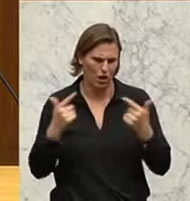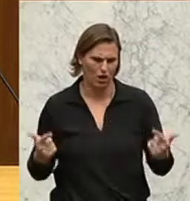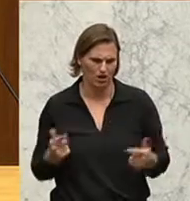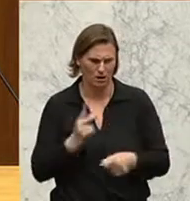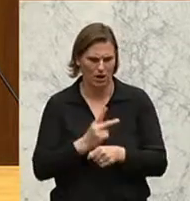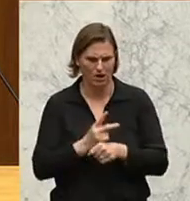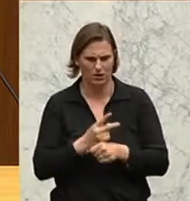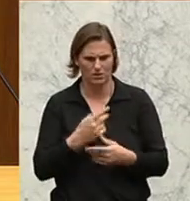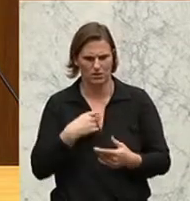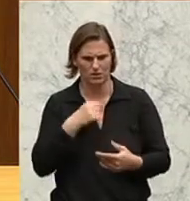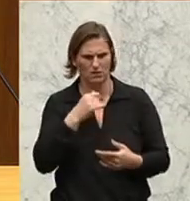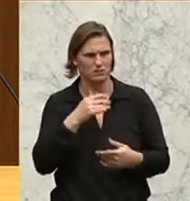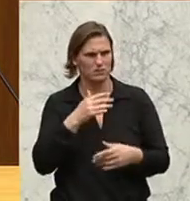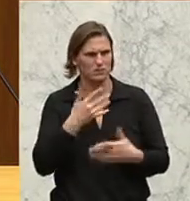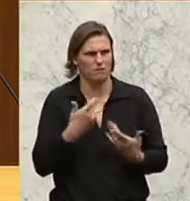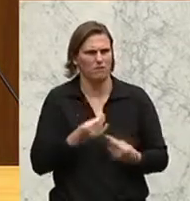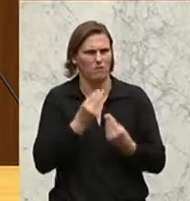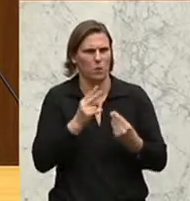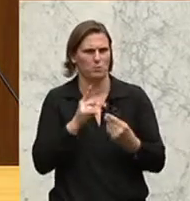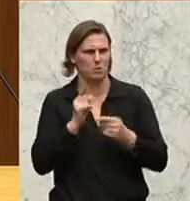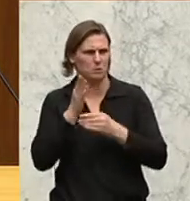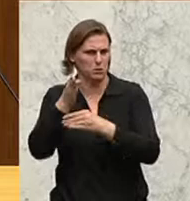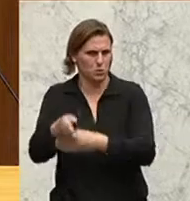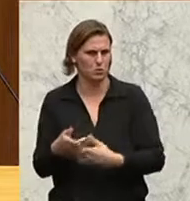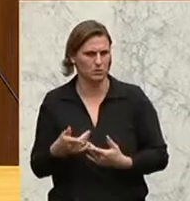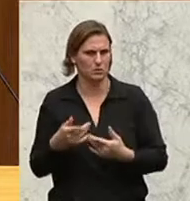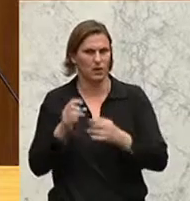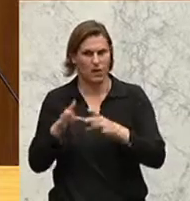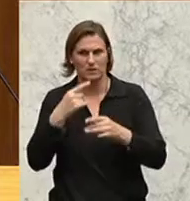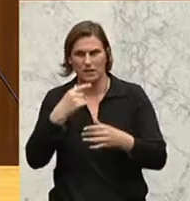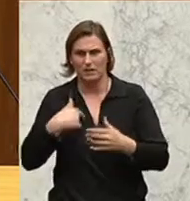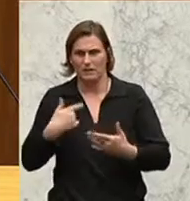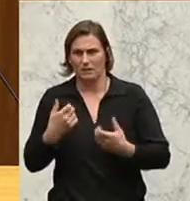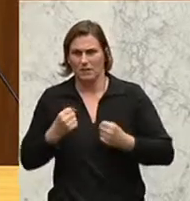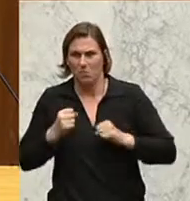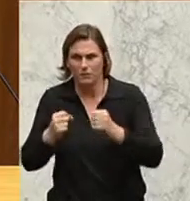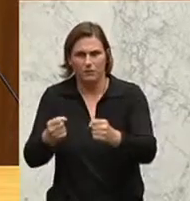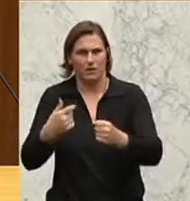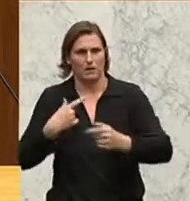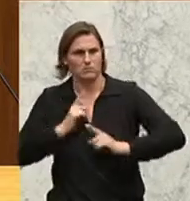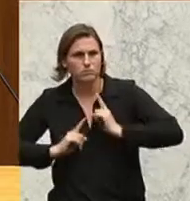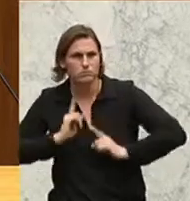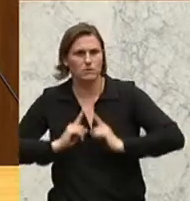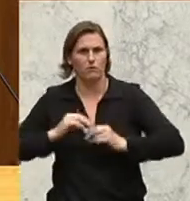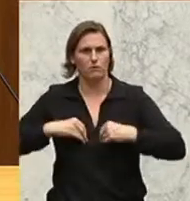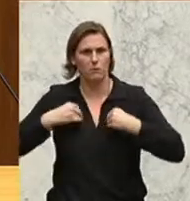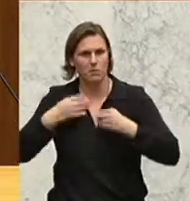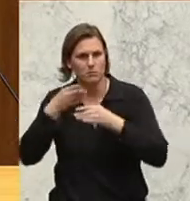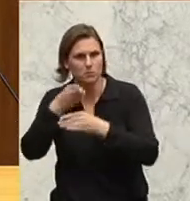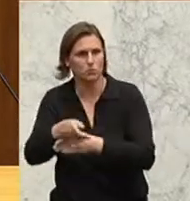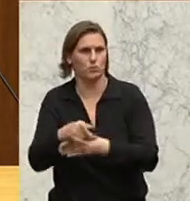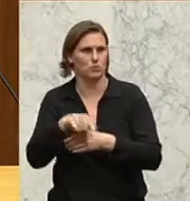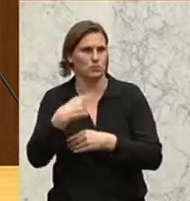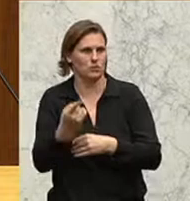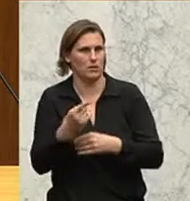schmoren. Warum soll ich dann überhaupt noch hingehen? Der Lehrer sagt, ich zerspragele mich, ich tue da was, Gott, was alles am Nachmittag mache, ich gehe am Vormittag hin. Und dann